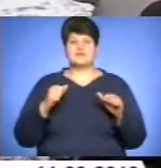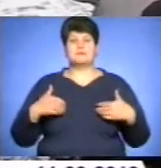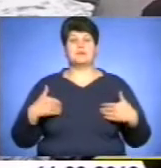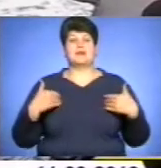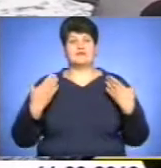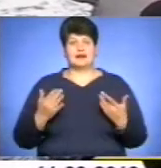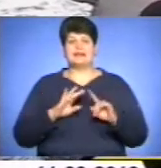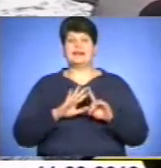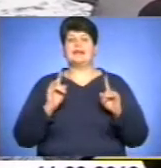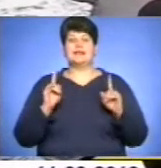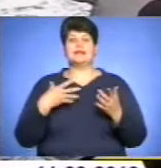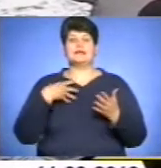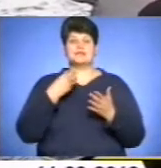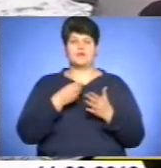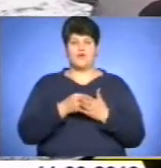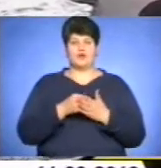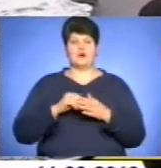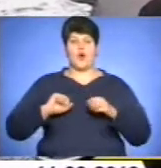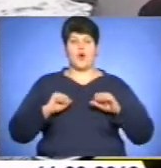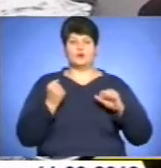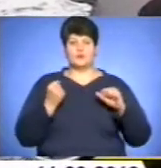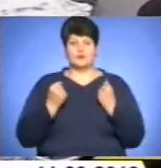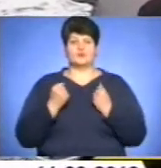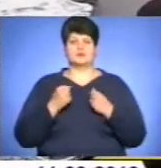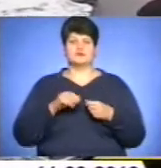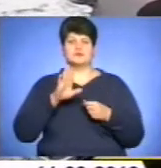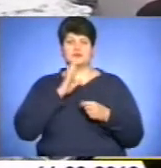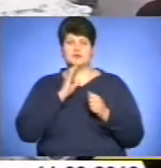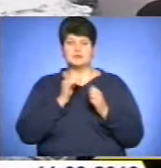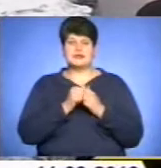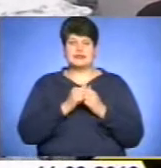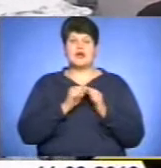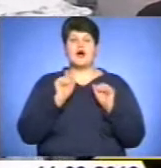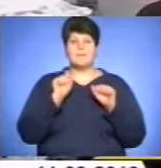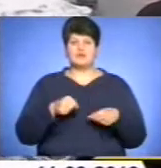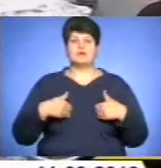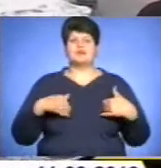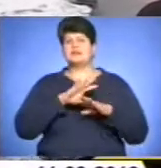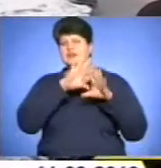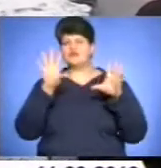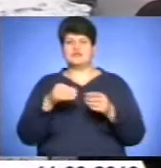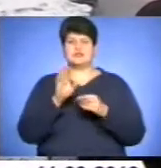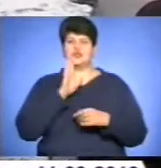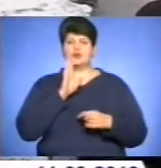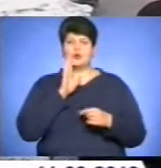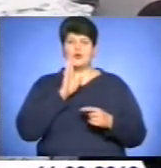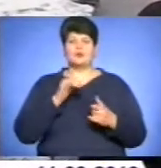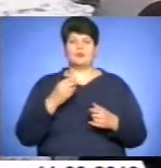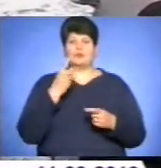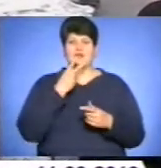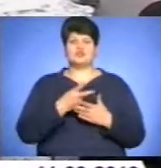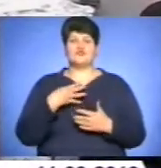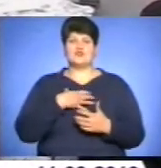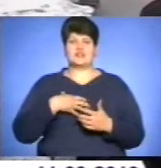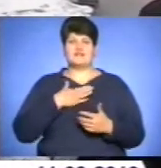своїх близьких жінок, своїх колег по роботі, а й це свято дає нам можливість привітати усіх жінок, показати, що вони важливі в нашому житті,